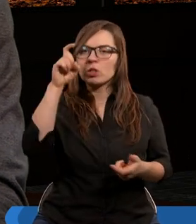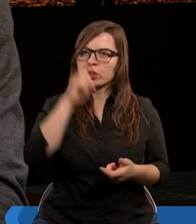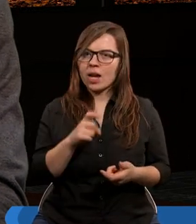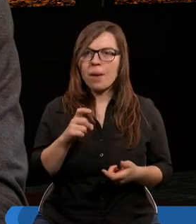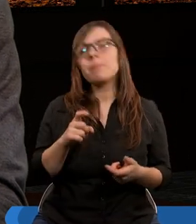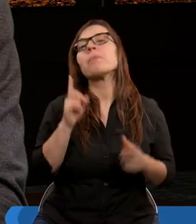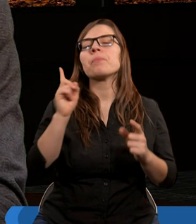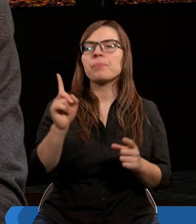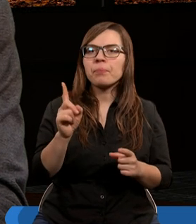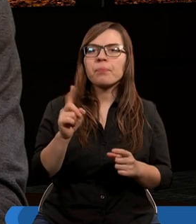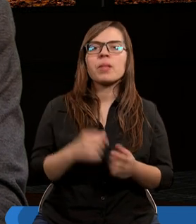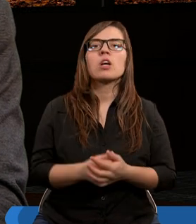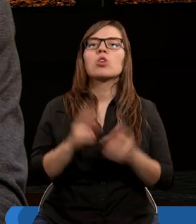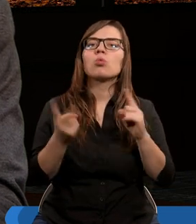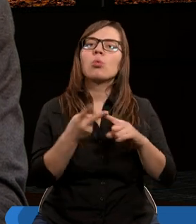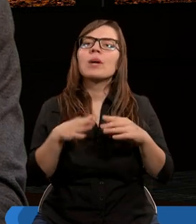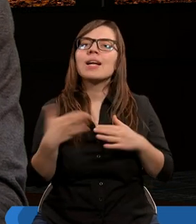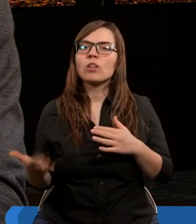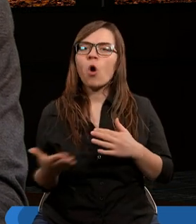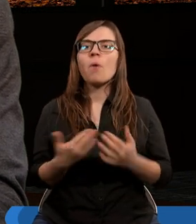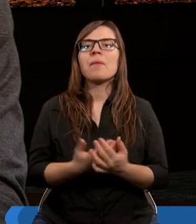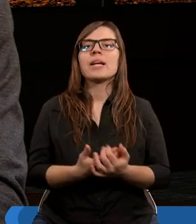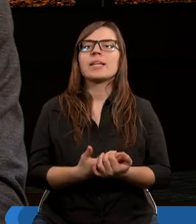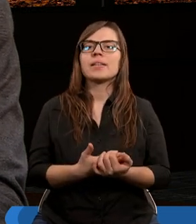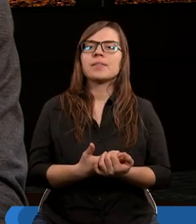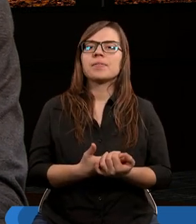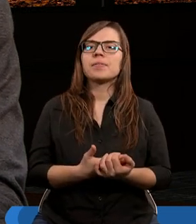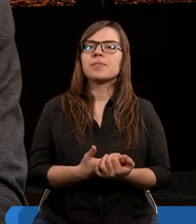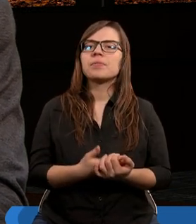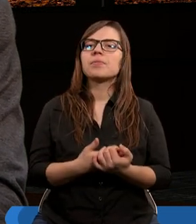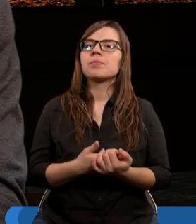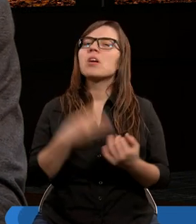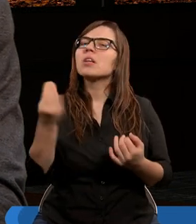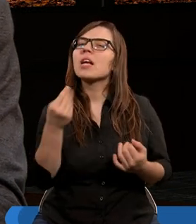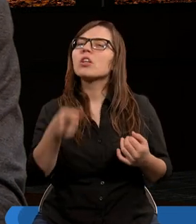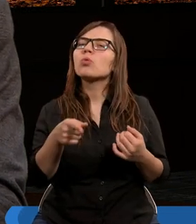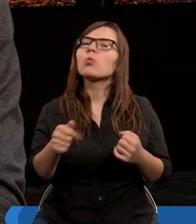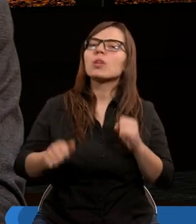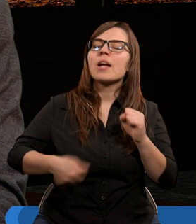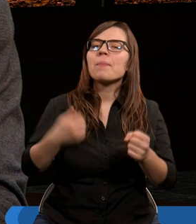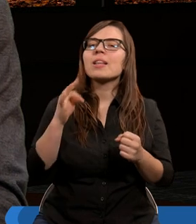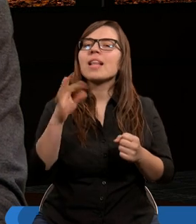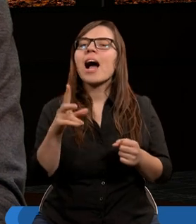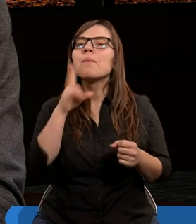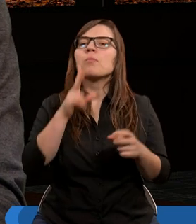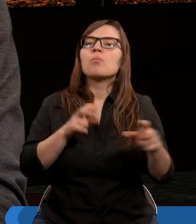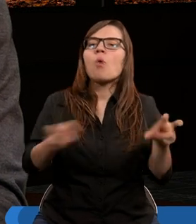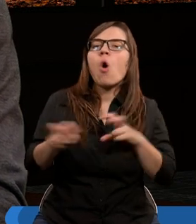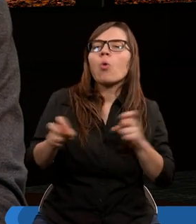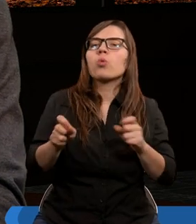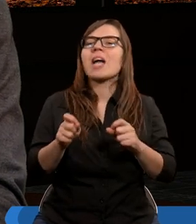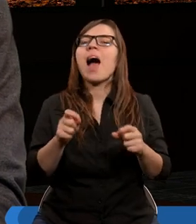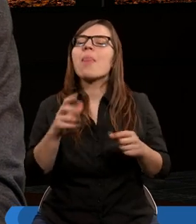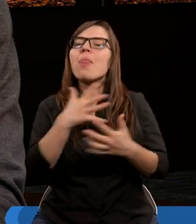drugiej strony są tutaj takie poruszane